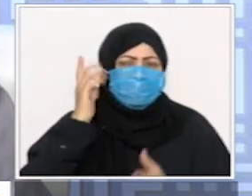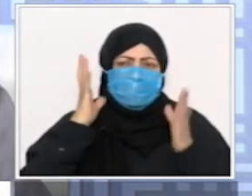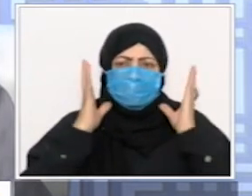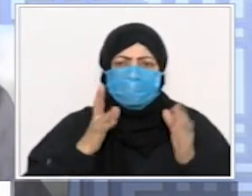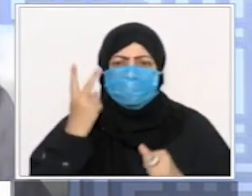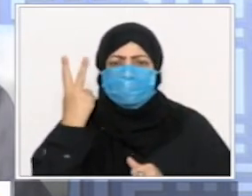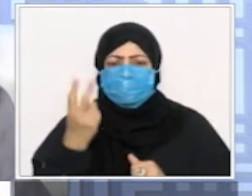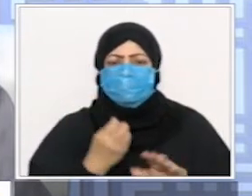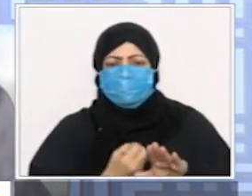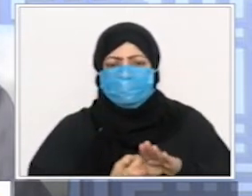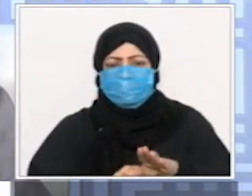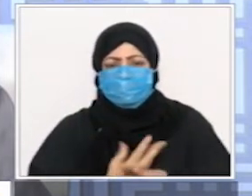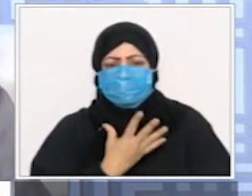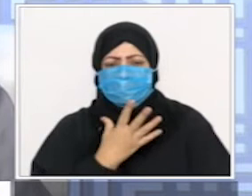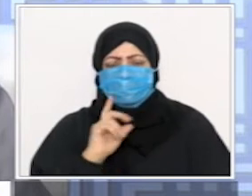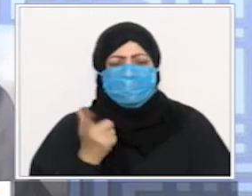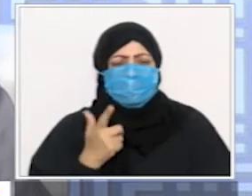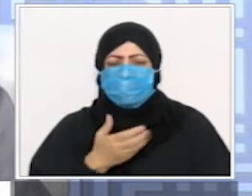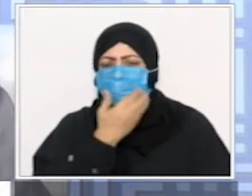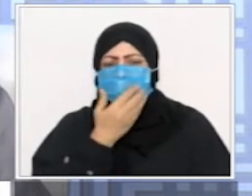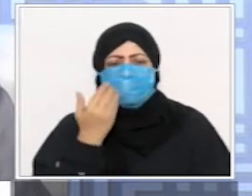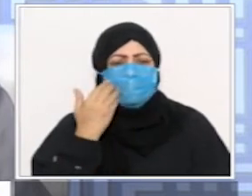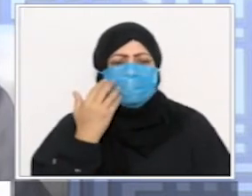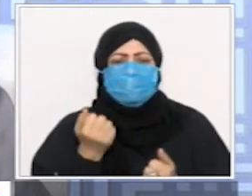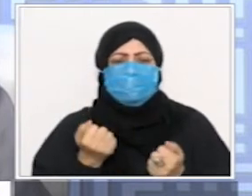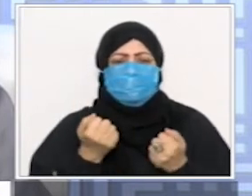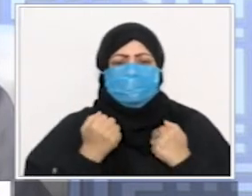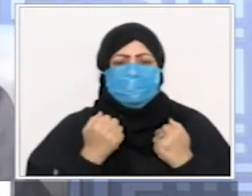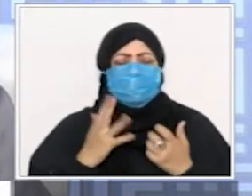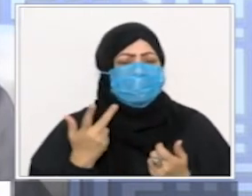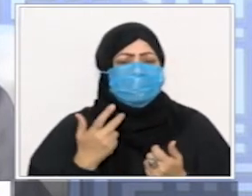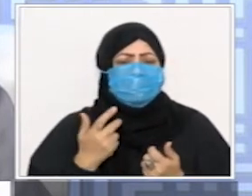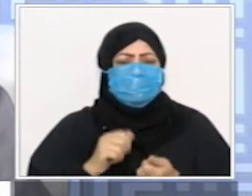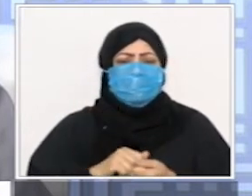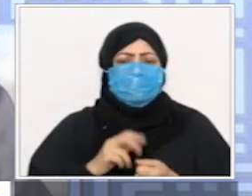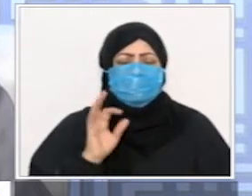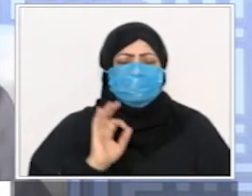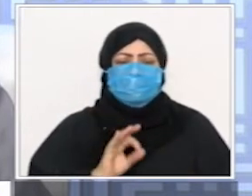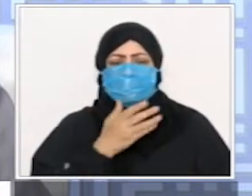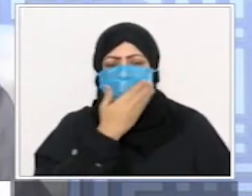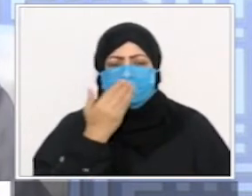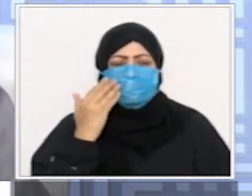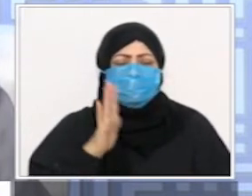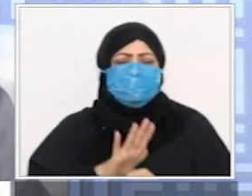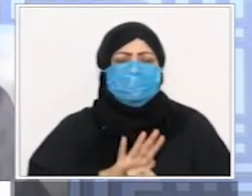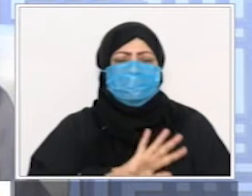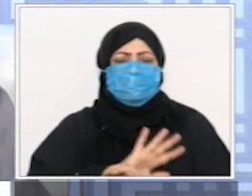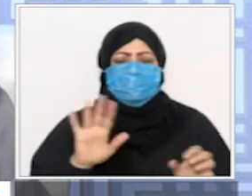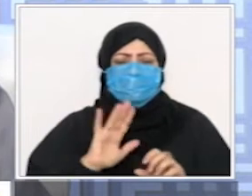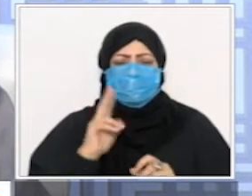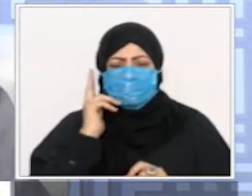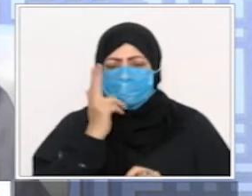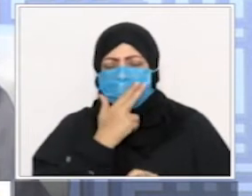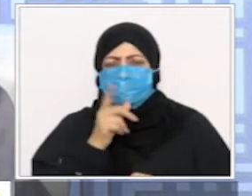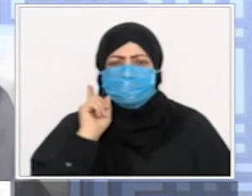صحابته الكرام من المؤذنين ابن أم مكتوم وأمر بلال وغيرهم ممن كان يوكل